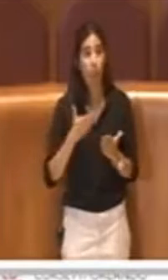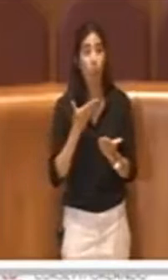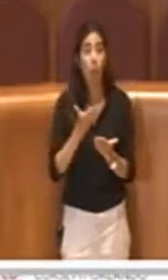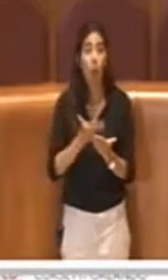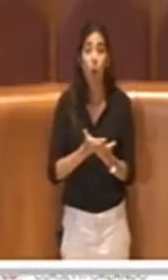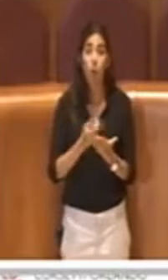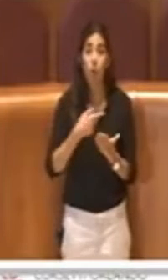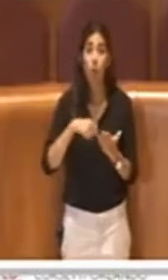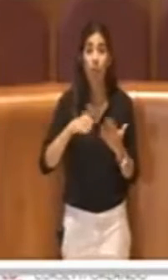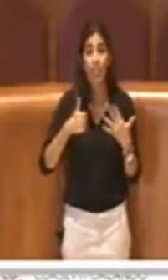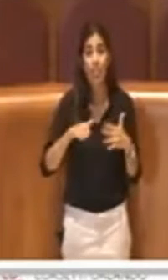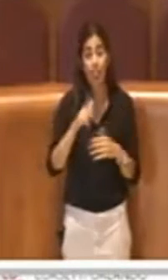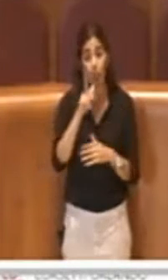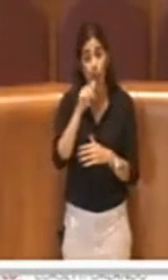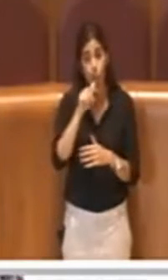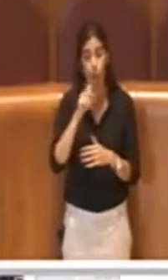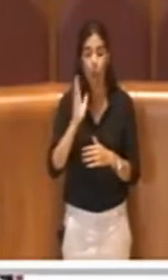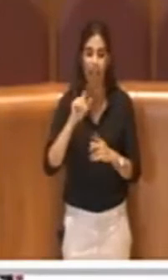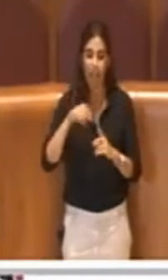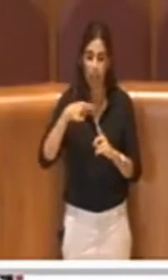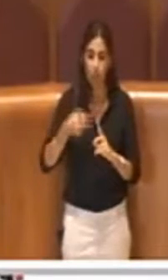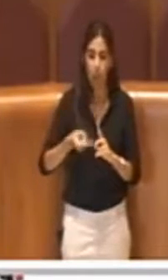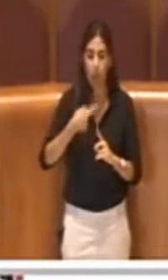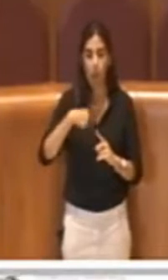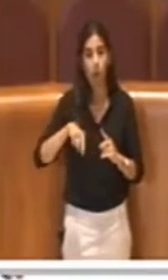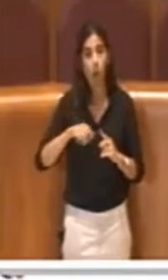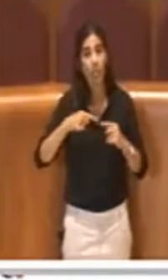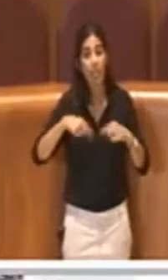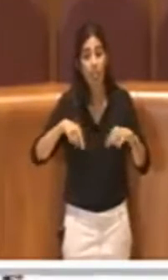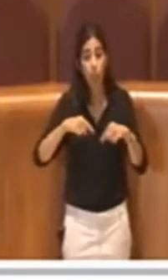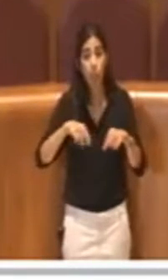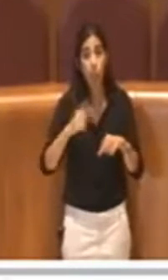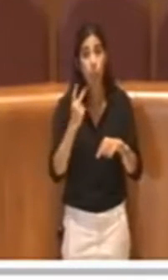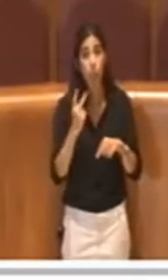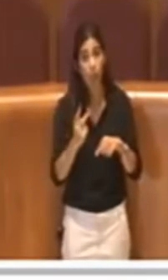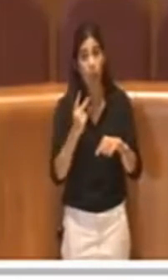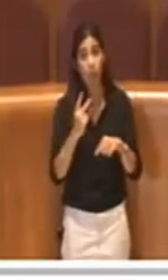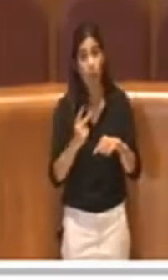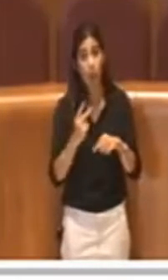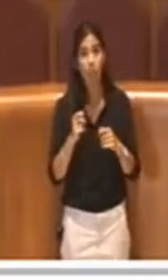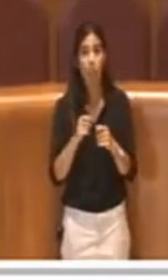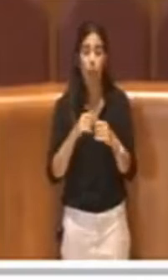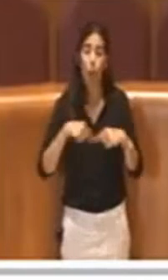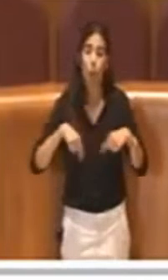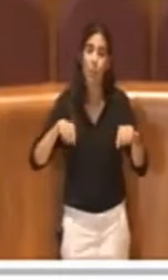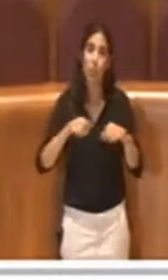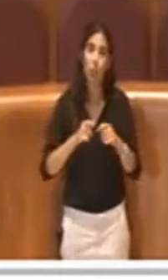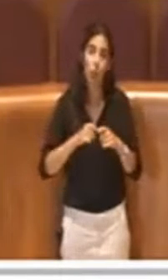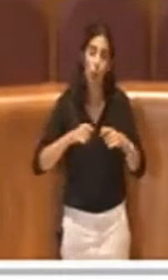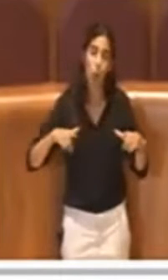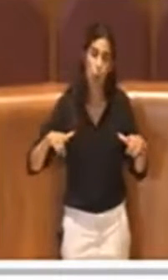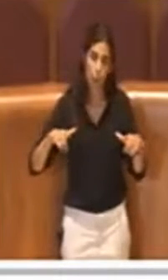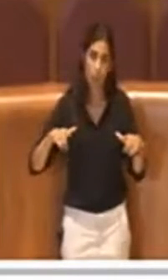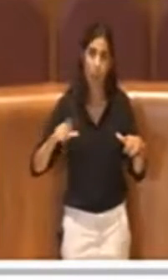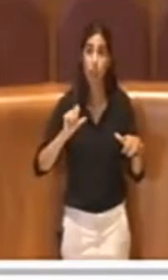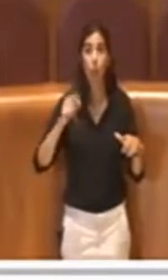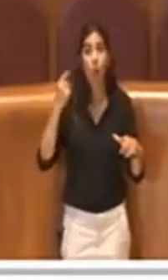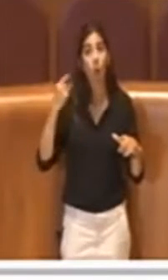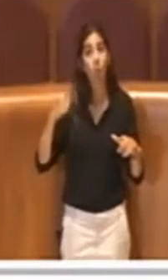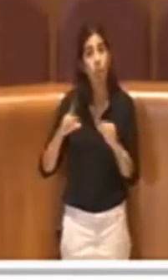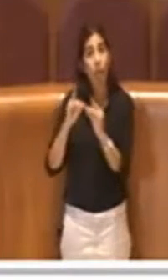ben due sedute di commissione urbanistica, non solo su questa antenna specifica, ma anche su altre, in altri due